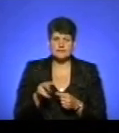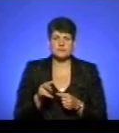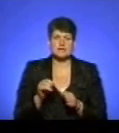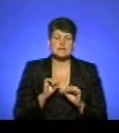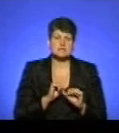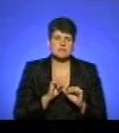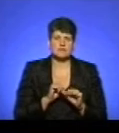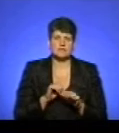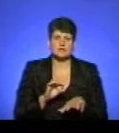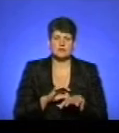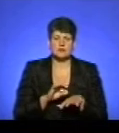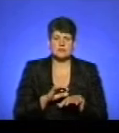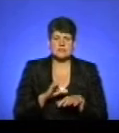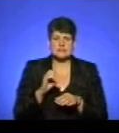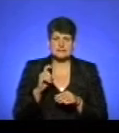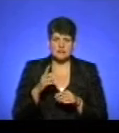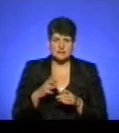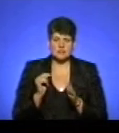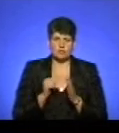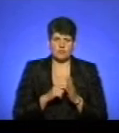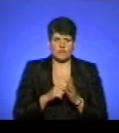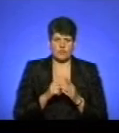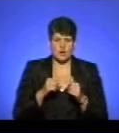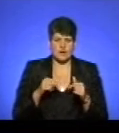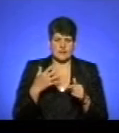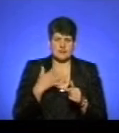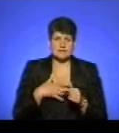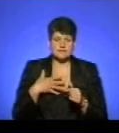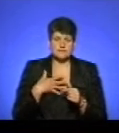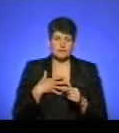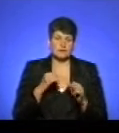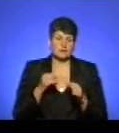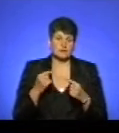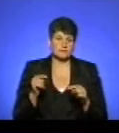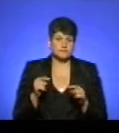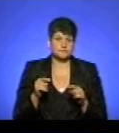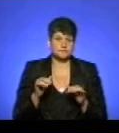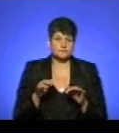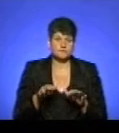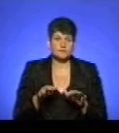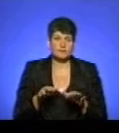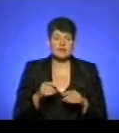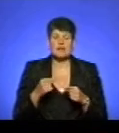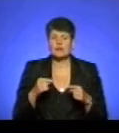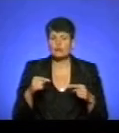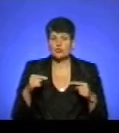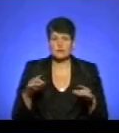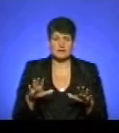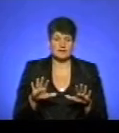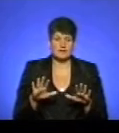вірусу сказу, який, ймовірно, потрапив в організм. Якісь побільші дії, можливо, є? Як від будь-яких